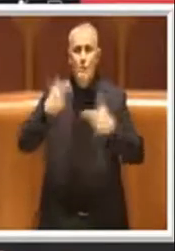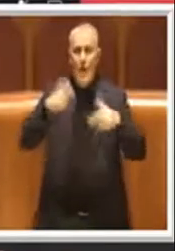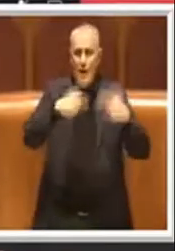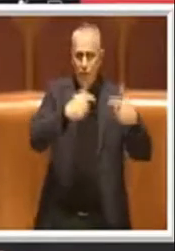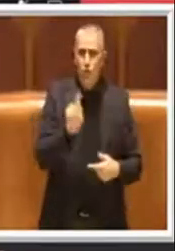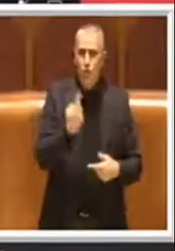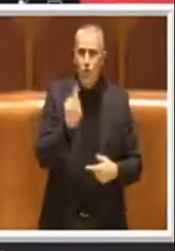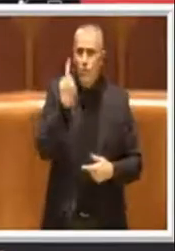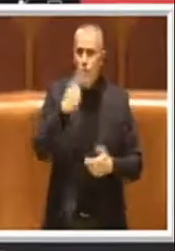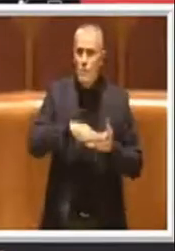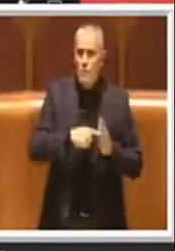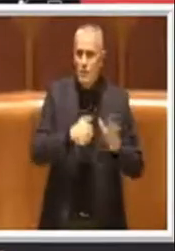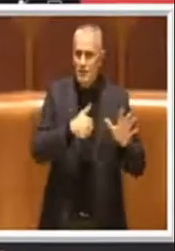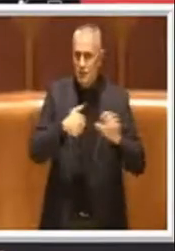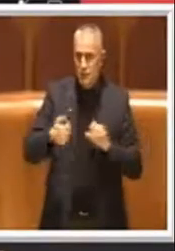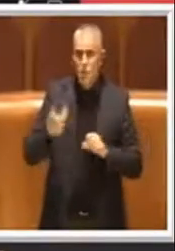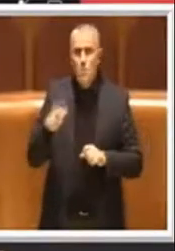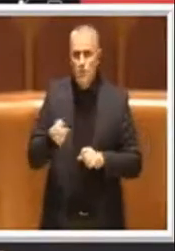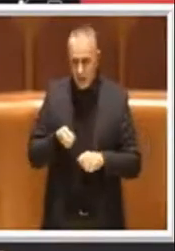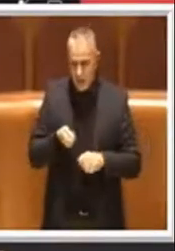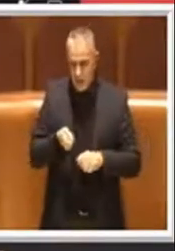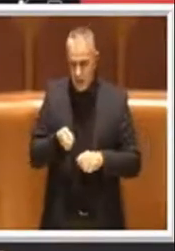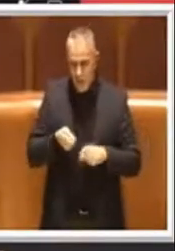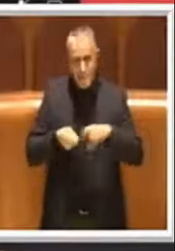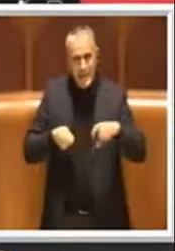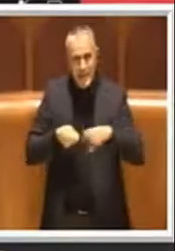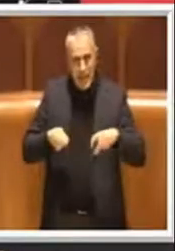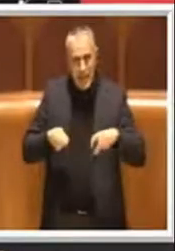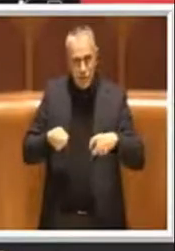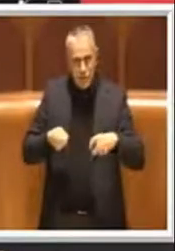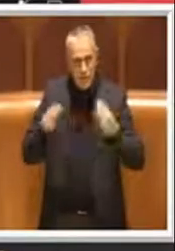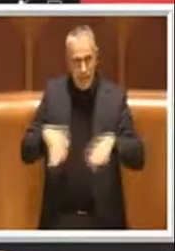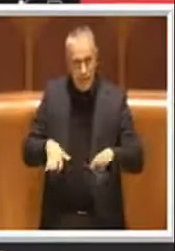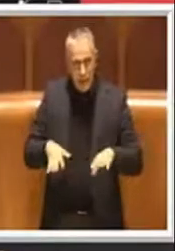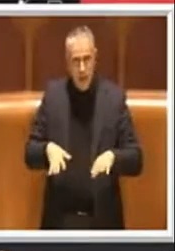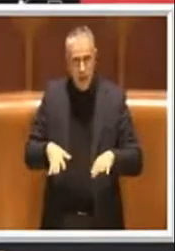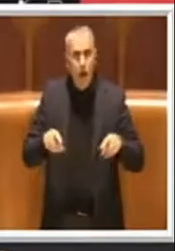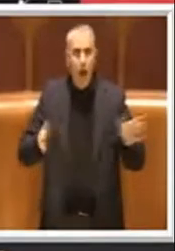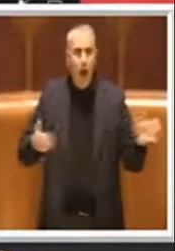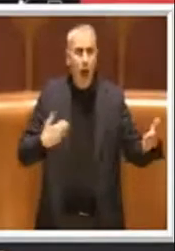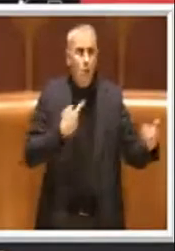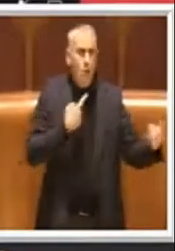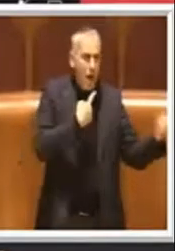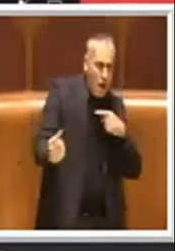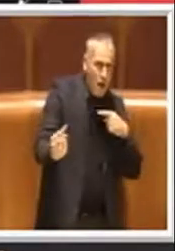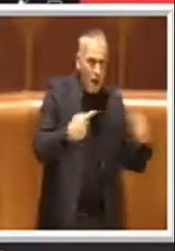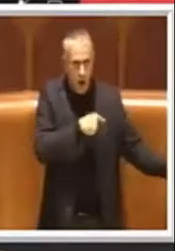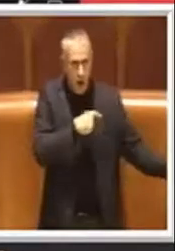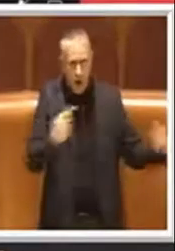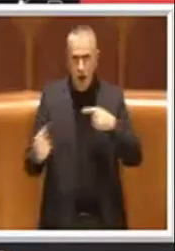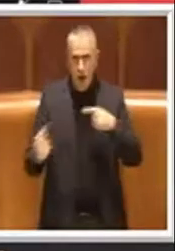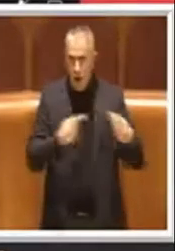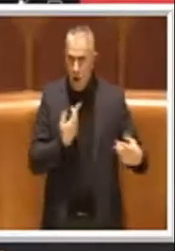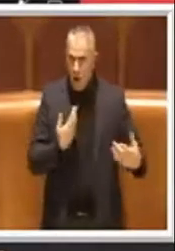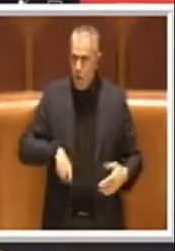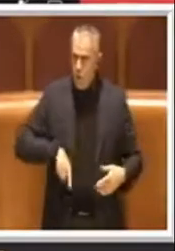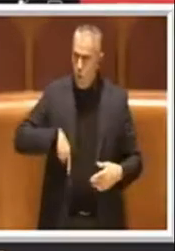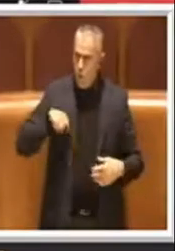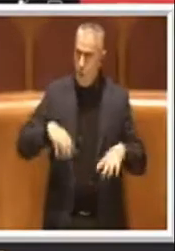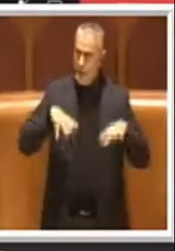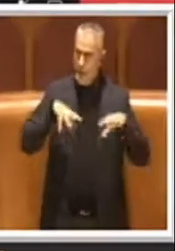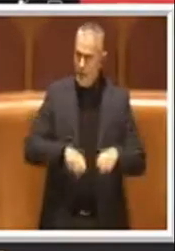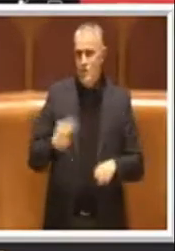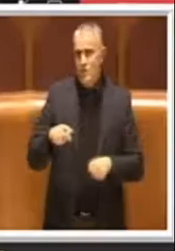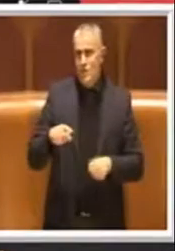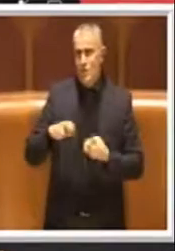bigliettazioni, è stata una cosa nella quale abbiamo dibattuto molto anche in aula, c'è stato un grandissimo impegno di questa amministrazione per